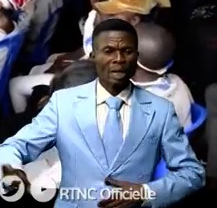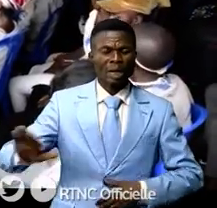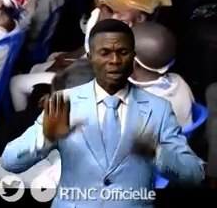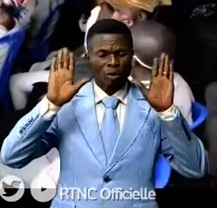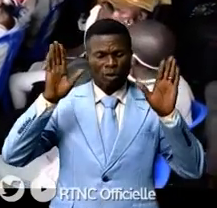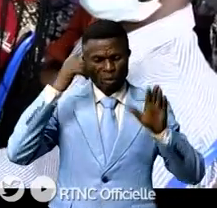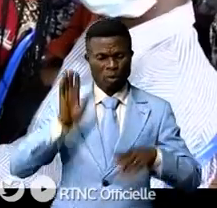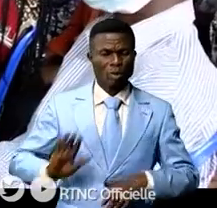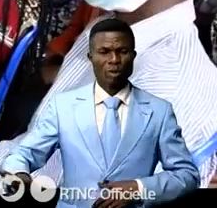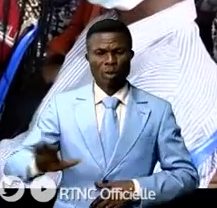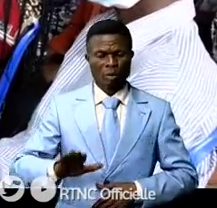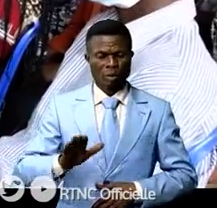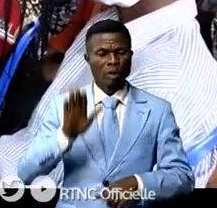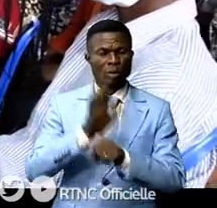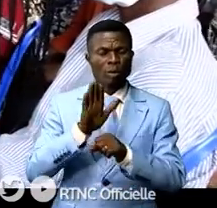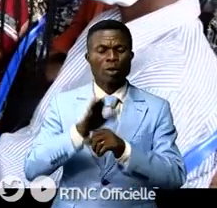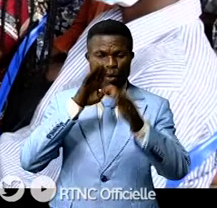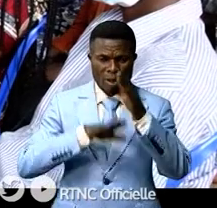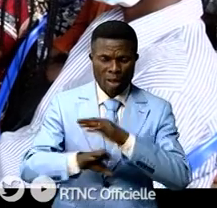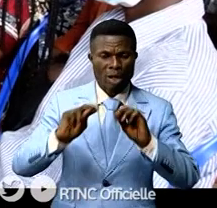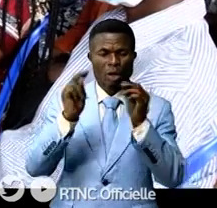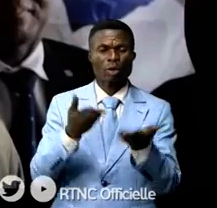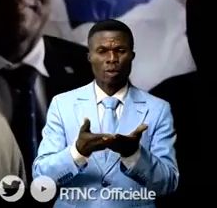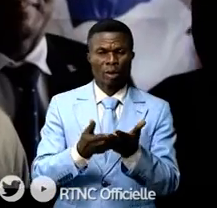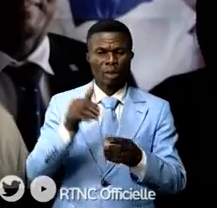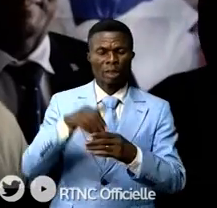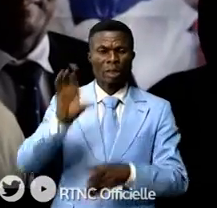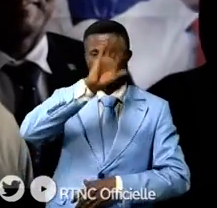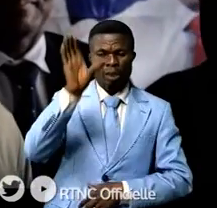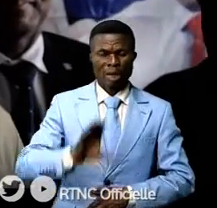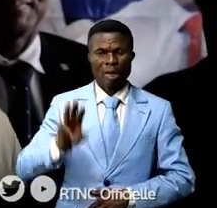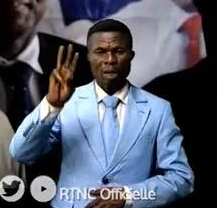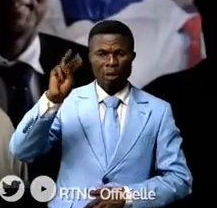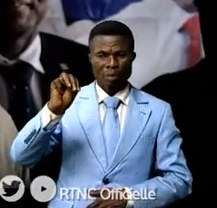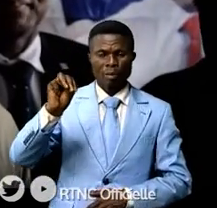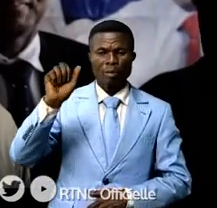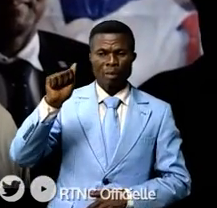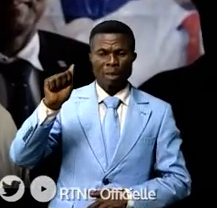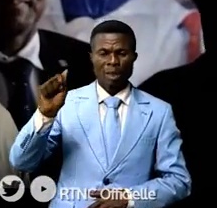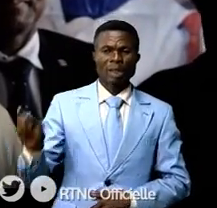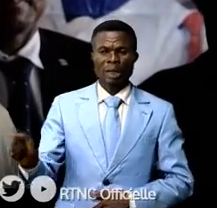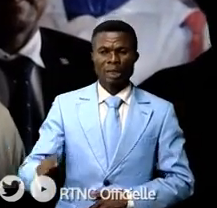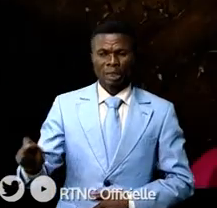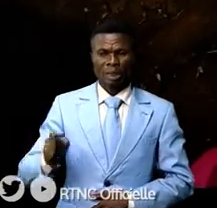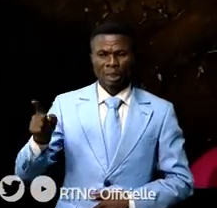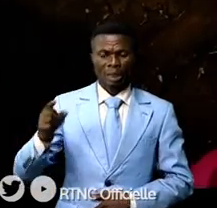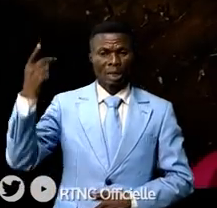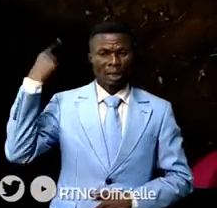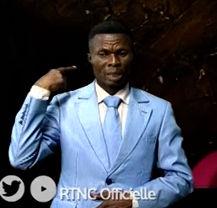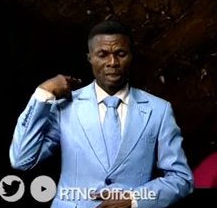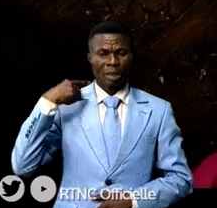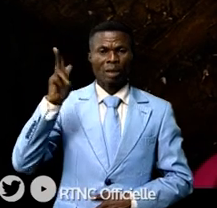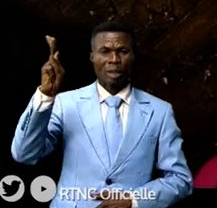nation. La désuée massive comme ici dans la commune de Massina district de la Tchangou Les notables de